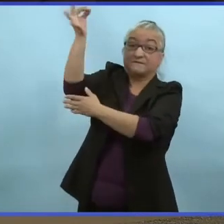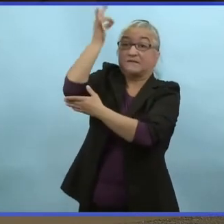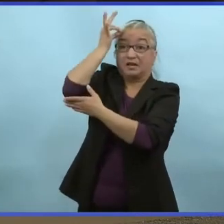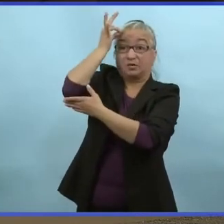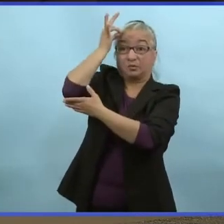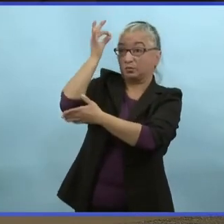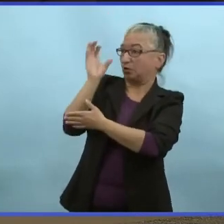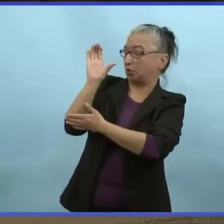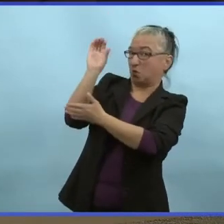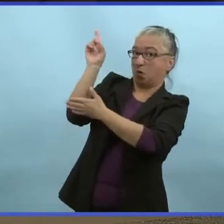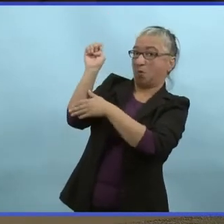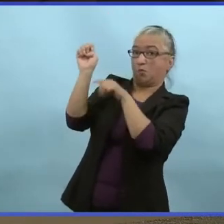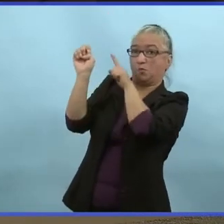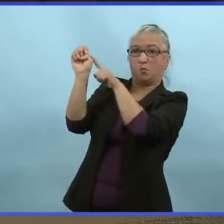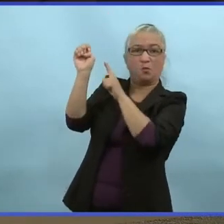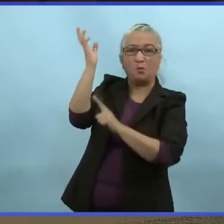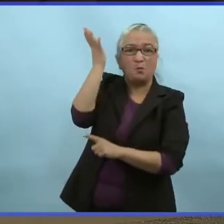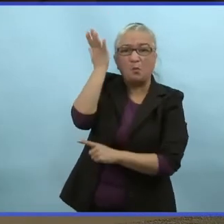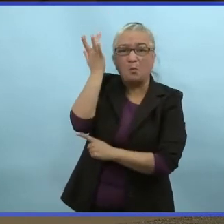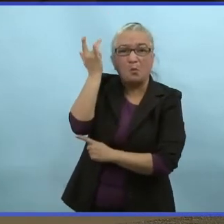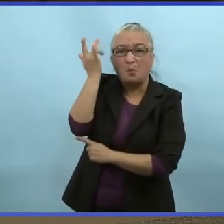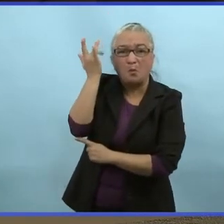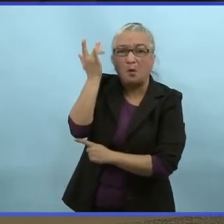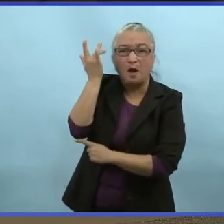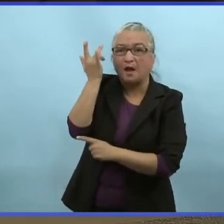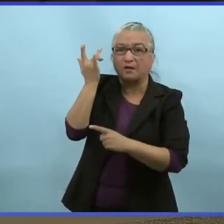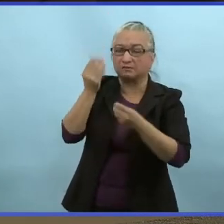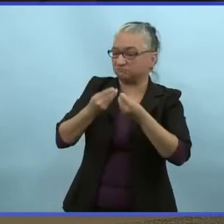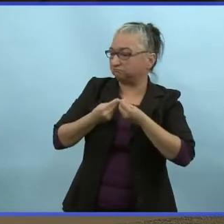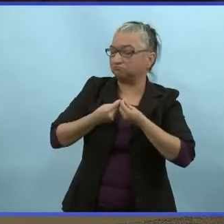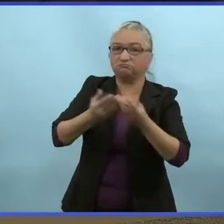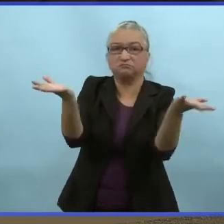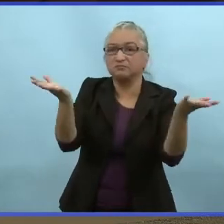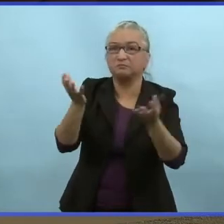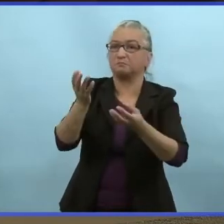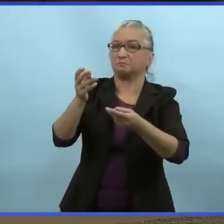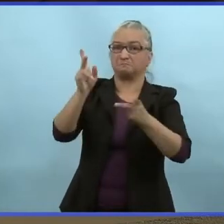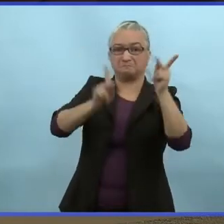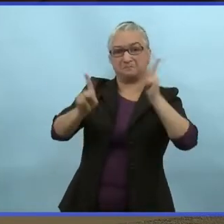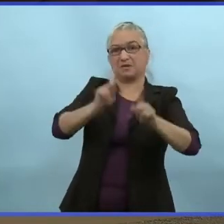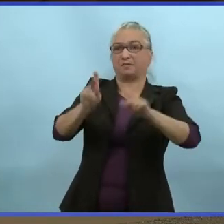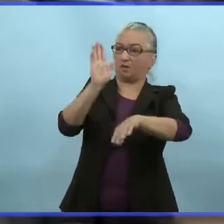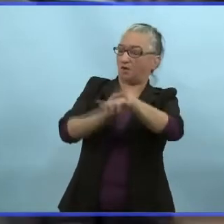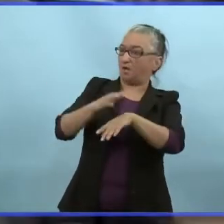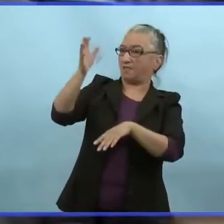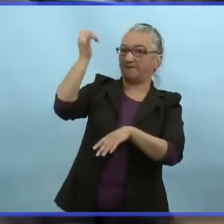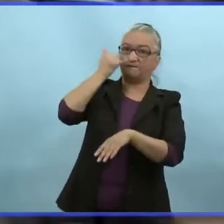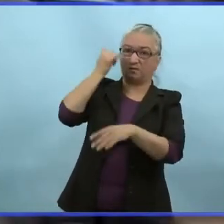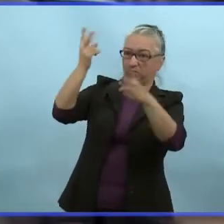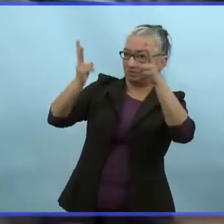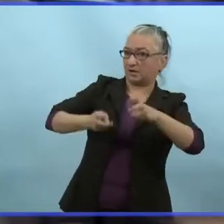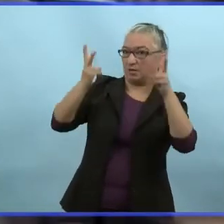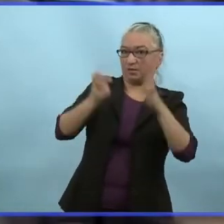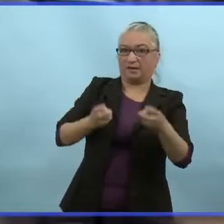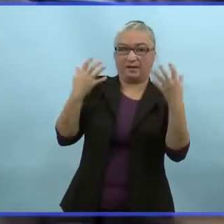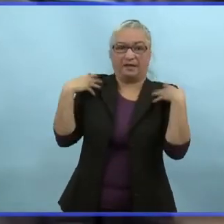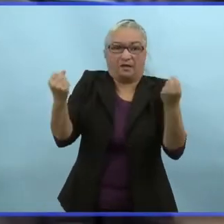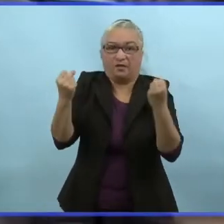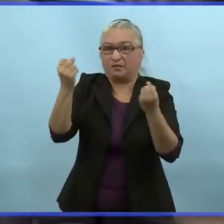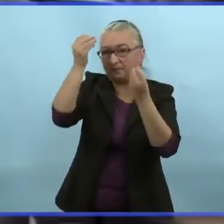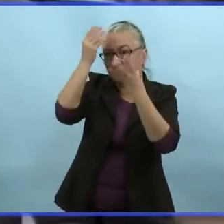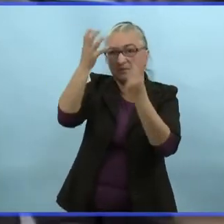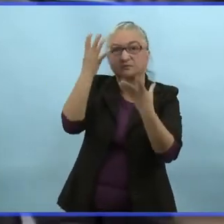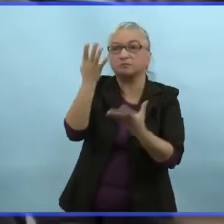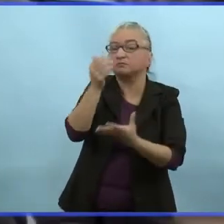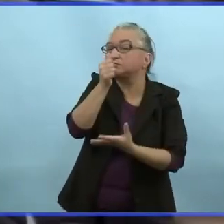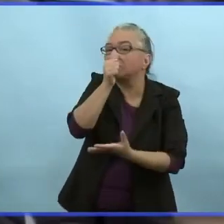? Qu'est-ce qu'il y a dans la carte fédérale qu'il n'y pas dans la carte provinciale ? Merci